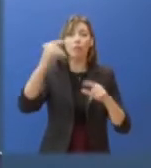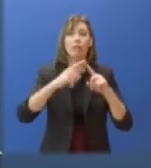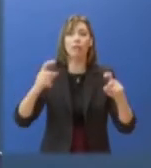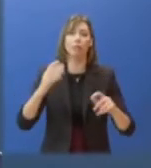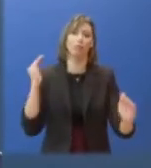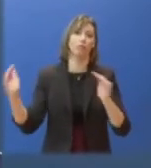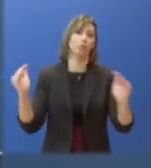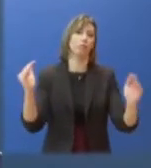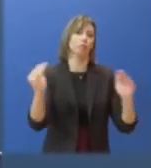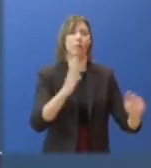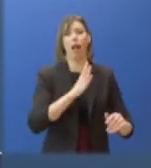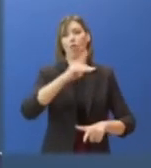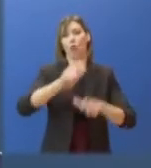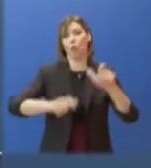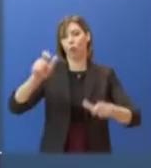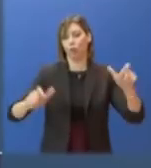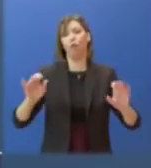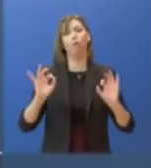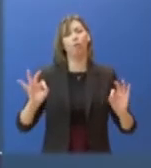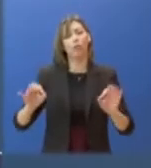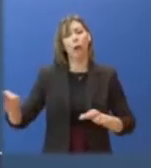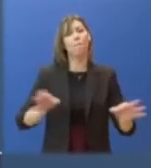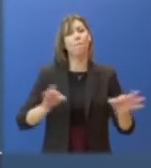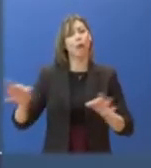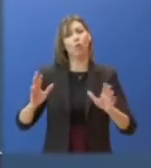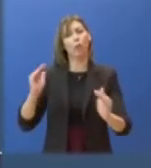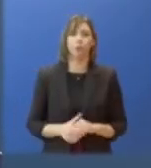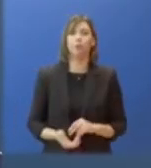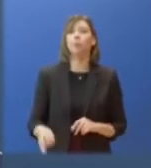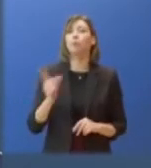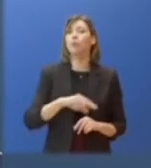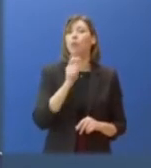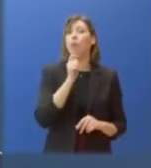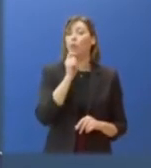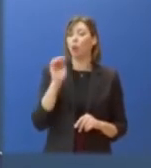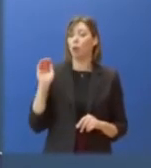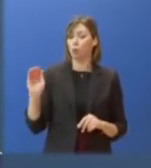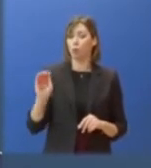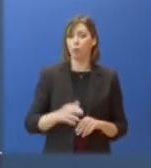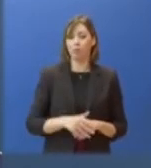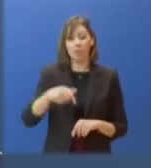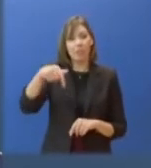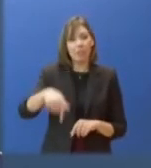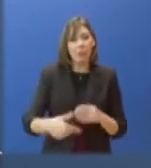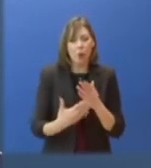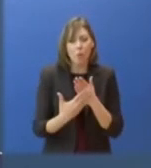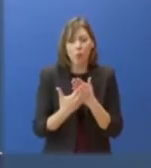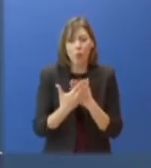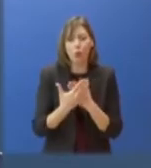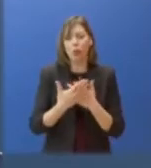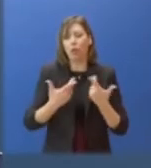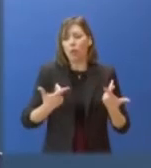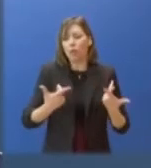δημόσιας και ιδιωτικής περιουσίας, αλλά και η ομαλότητα του κοινωνικο-οικονομικού βίου. Ο κύριος οικονόμου αναφέρθηκε στη συνέχεια στις δράσεις της